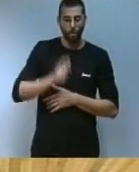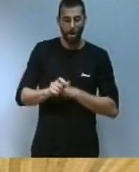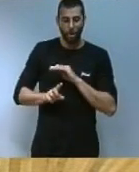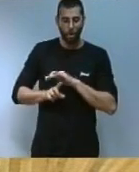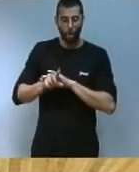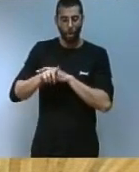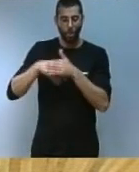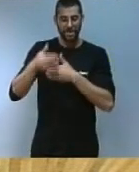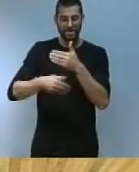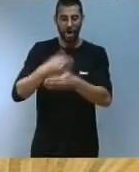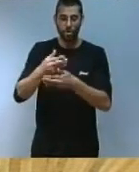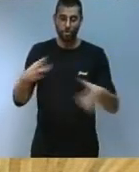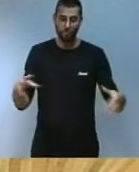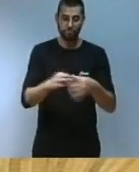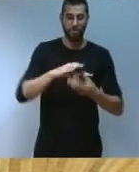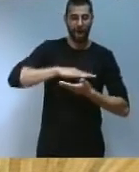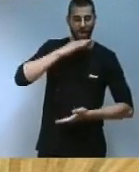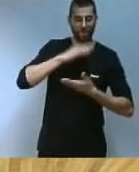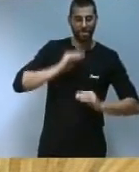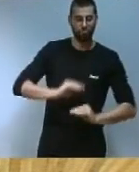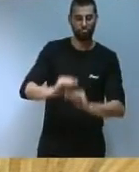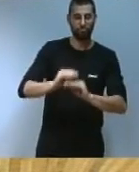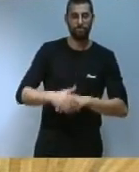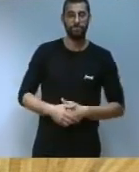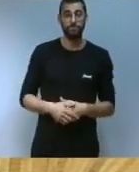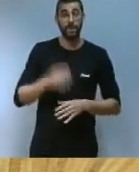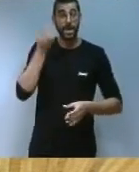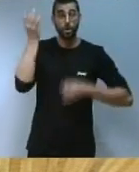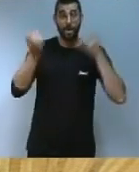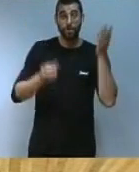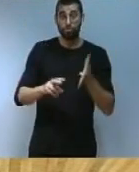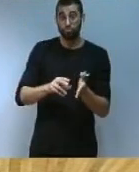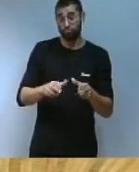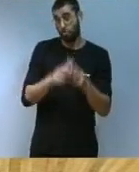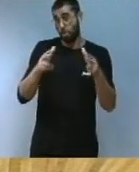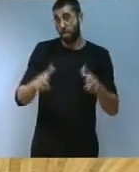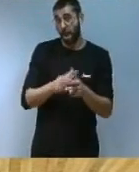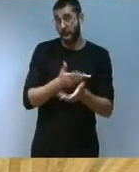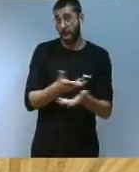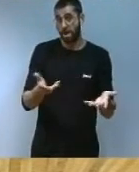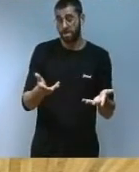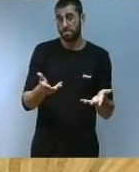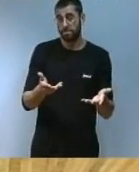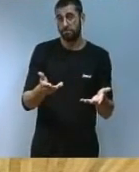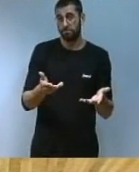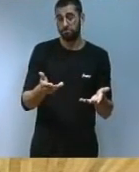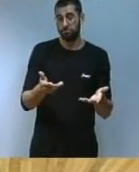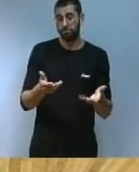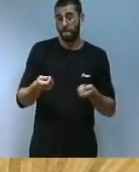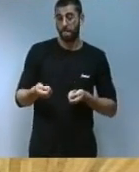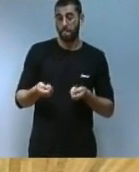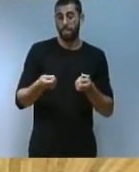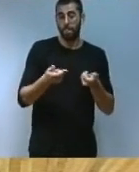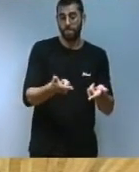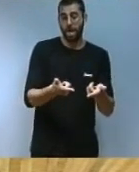amb les seues capacitats en aquest sentit la innovació social pot contribuir a superar aquests reptes en